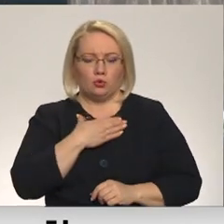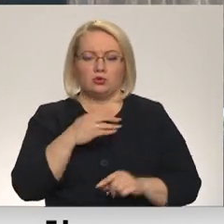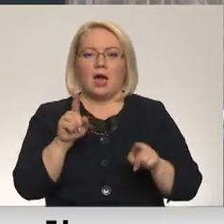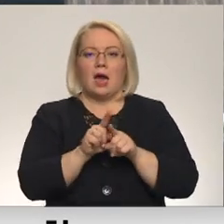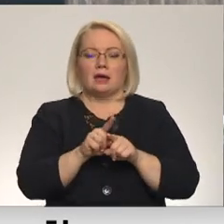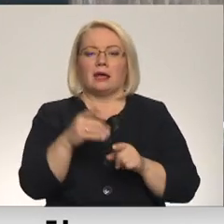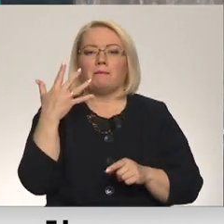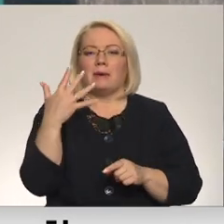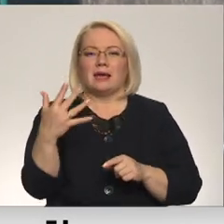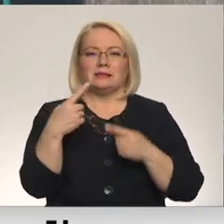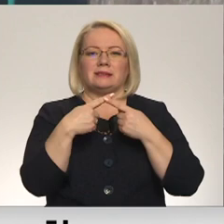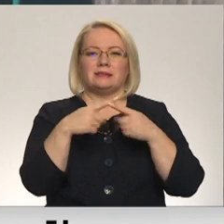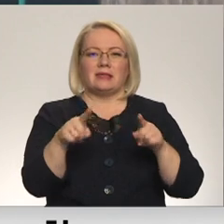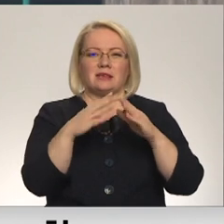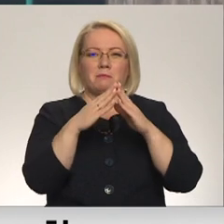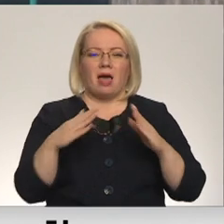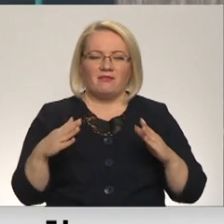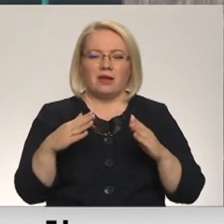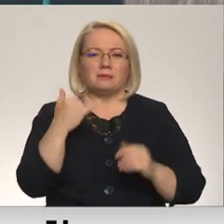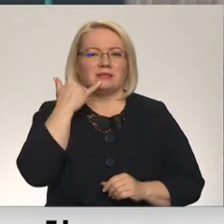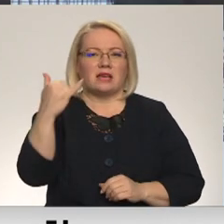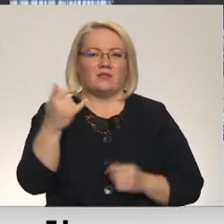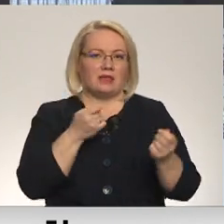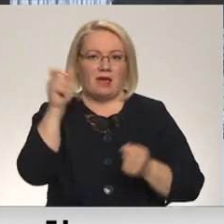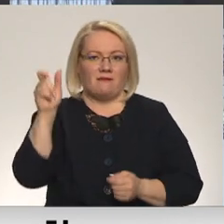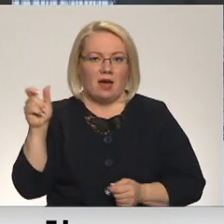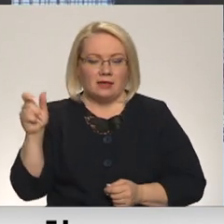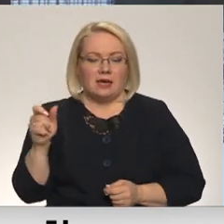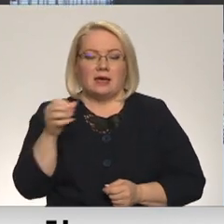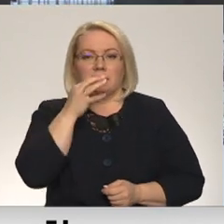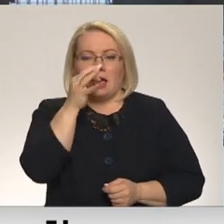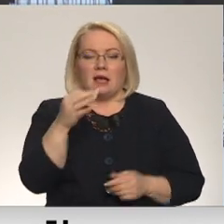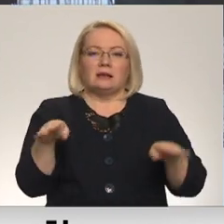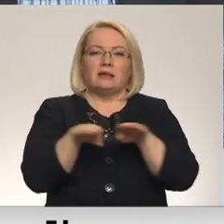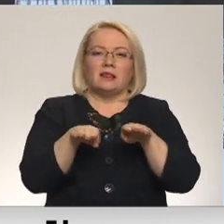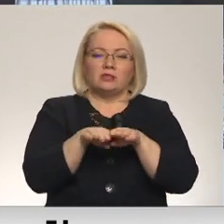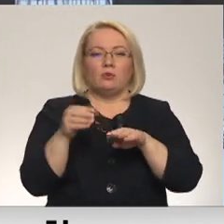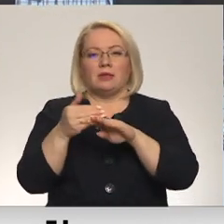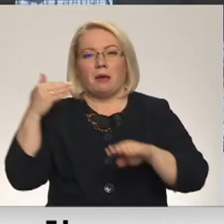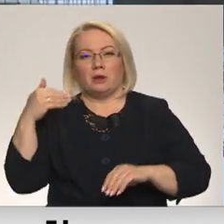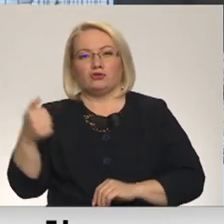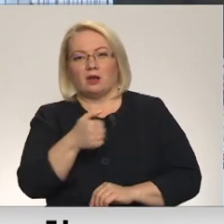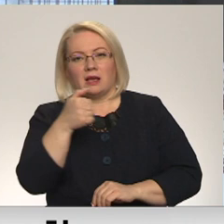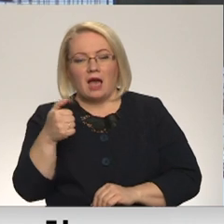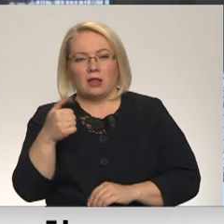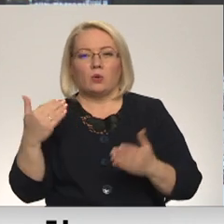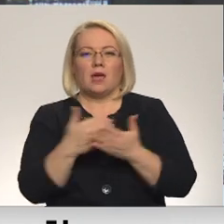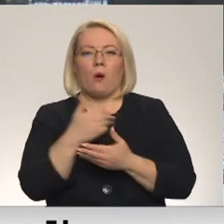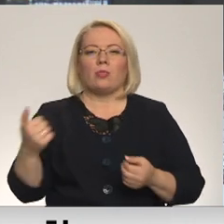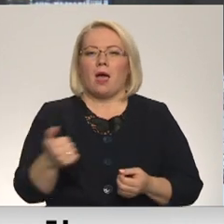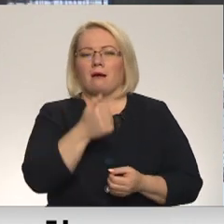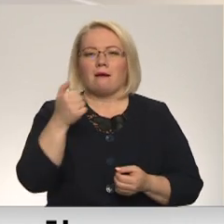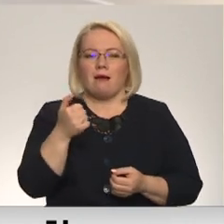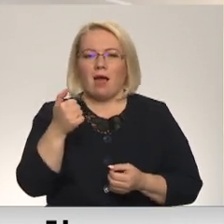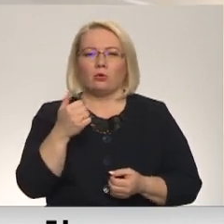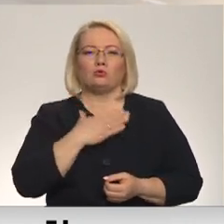patversmes sazvanītie vadītāji RTV stāst, ka šogad salīdzinot ar iepriekšajiem gadiem tā saucamo gadu mīsu suņu bijis